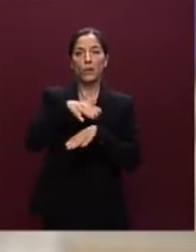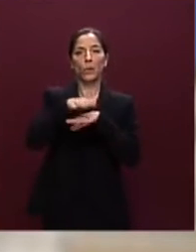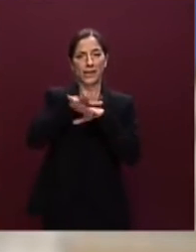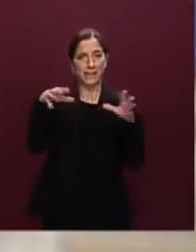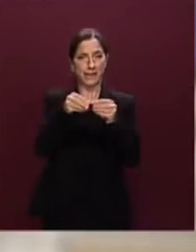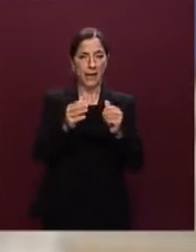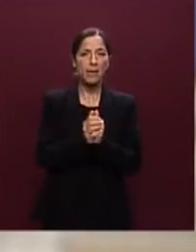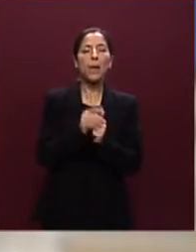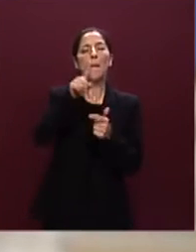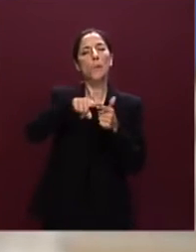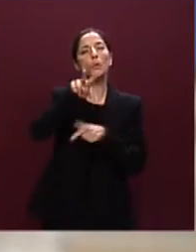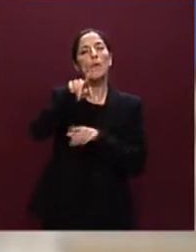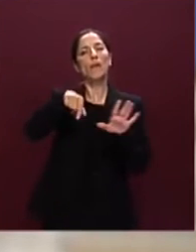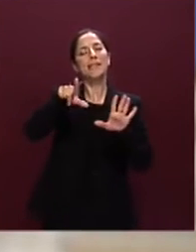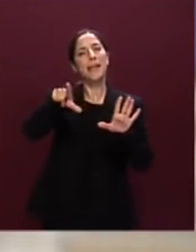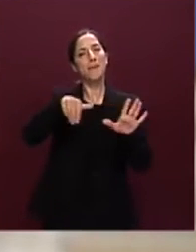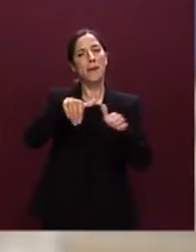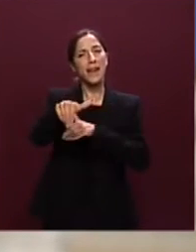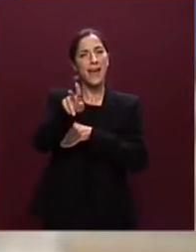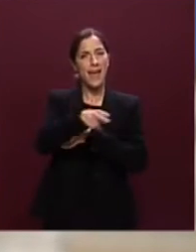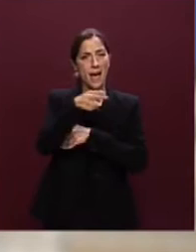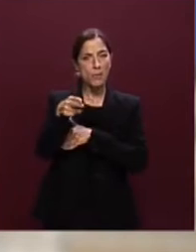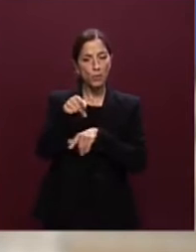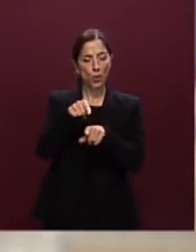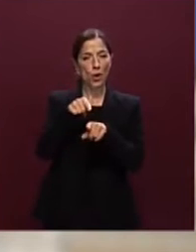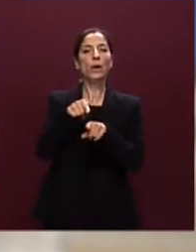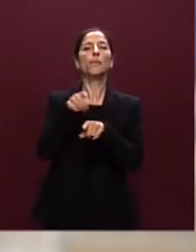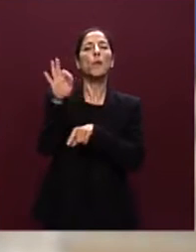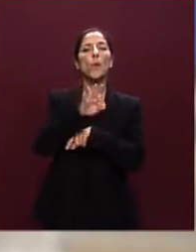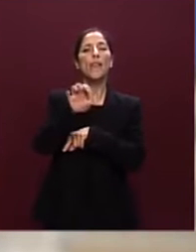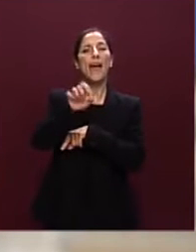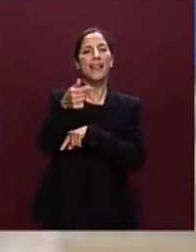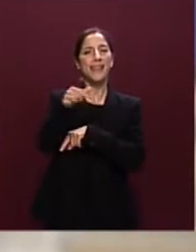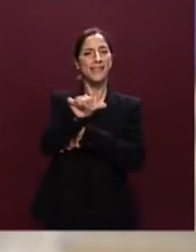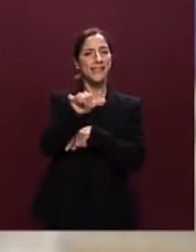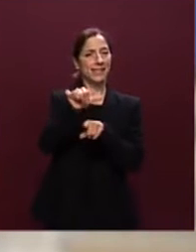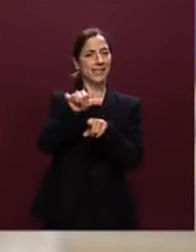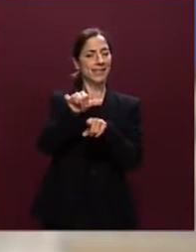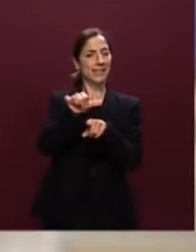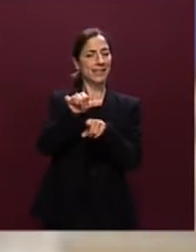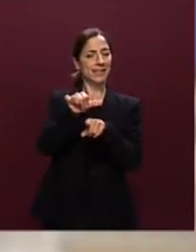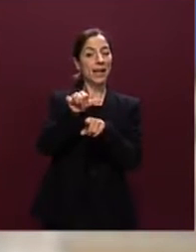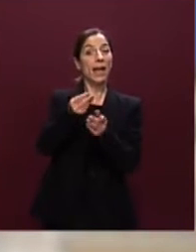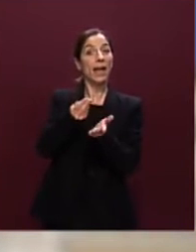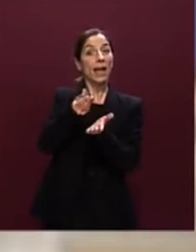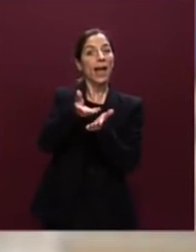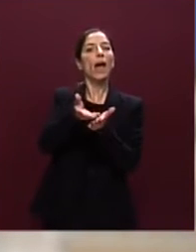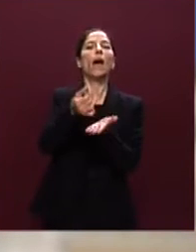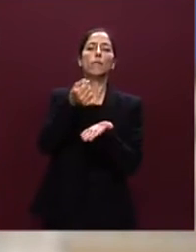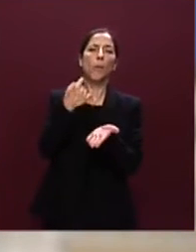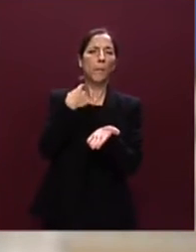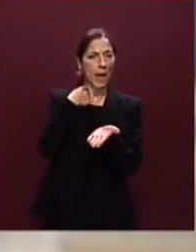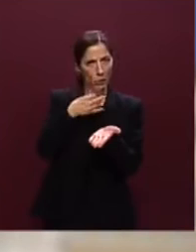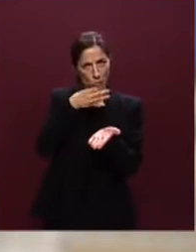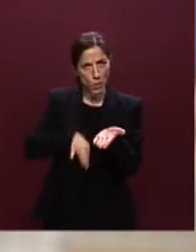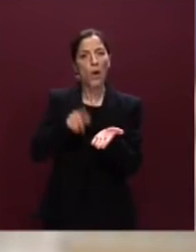'utilizzo di 2,7 miliardi di euro che sono la cosiddetta quota ETS assegnata a fondo perduto al